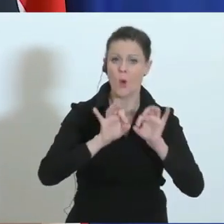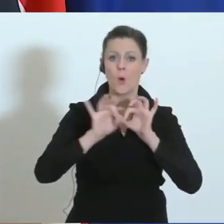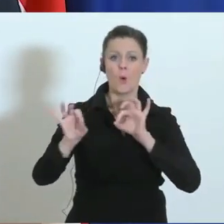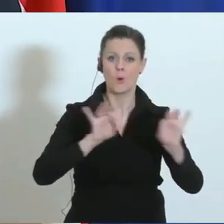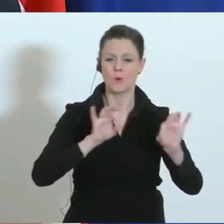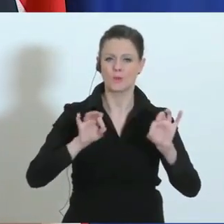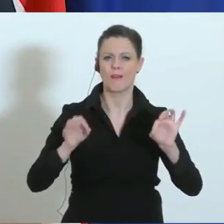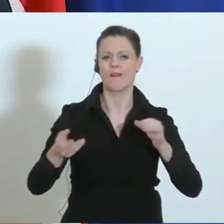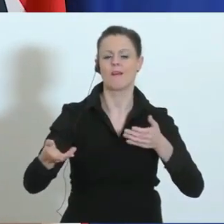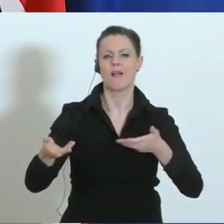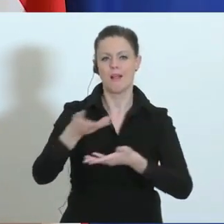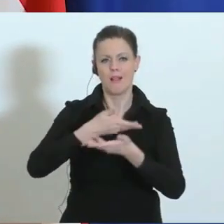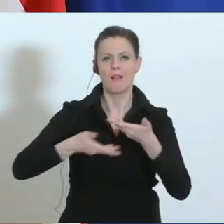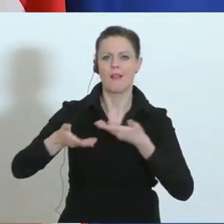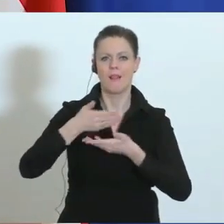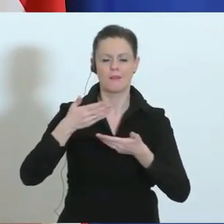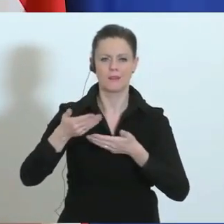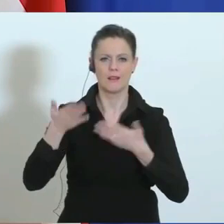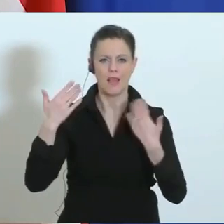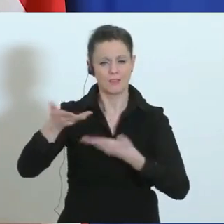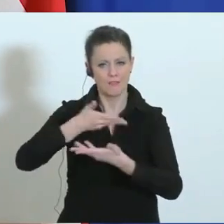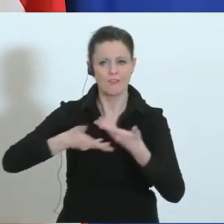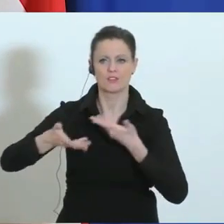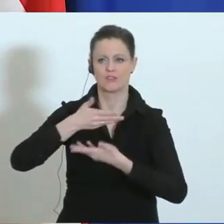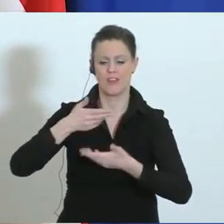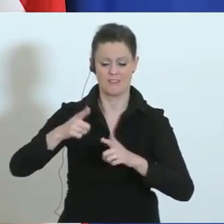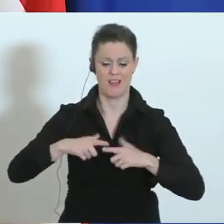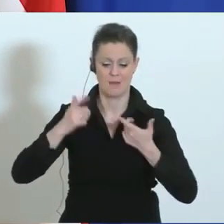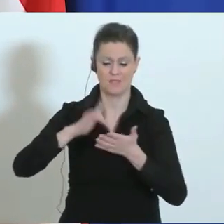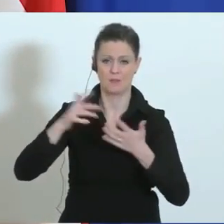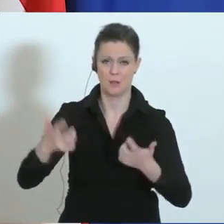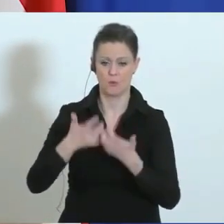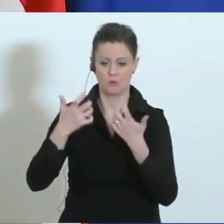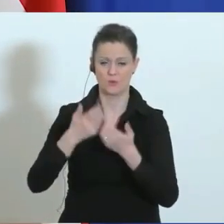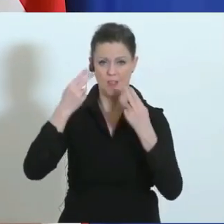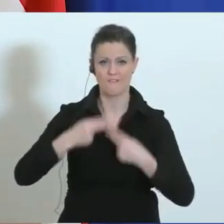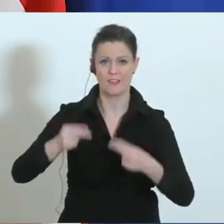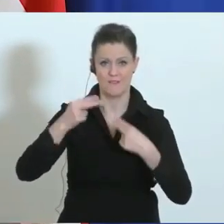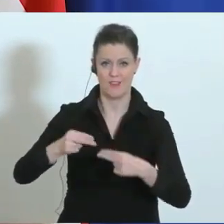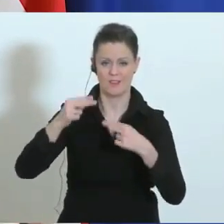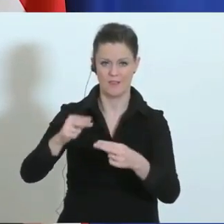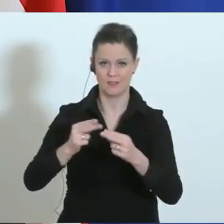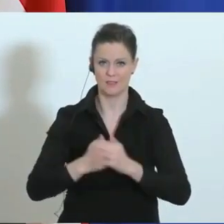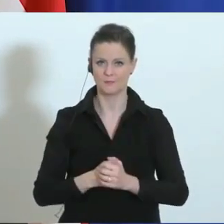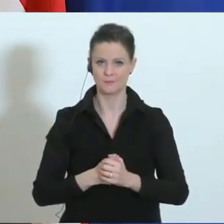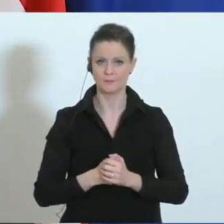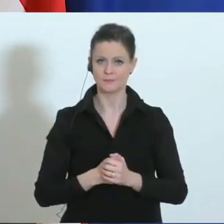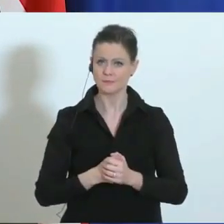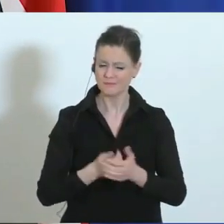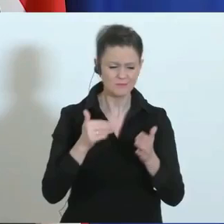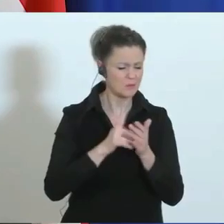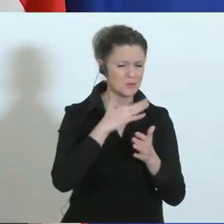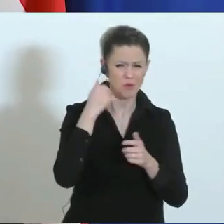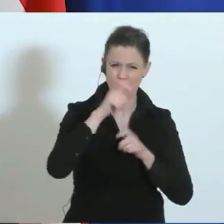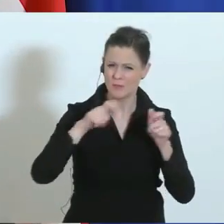weiter sorgen, dass die Lebensmittelproduktion in Österreich weiter stattfindet. Und es gibt so unendlich viele, die jetzt notwendig sind, vom Regalschlichter und